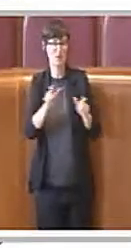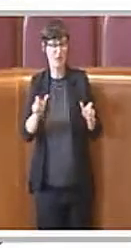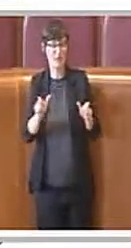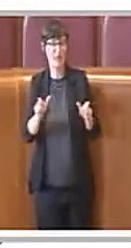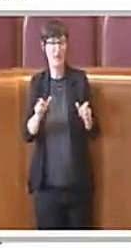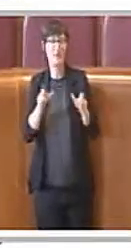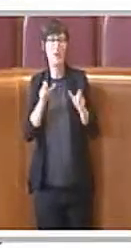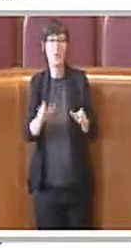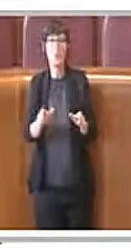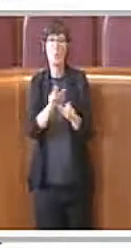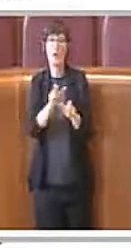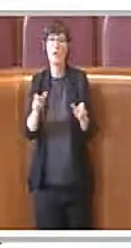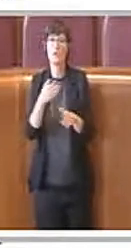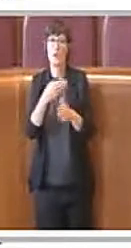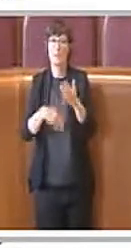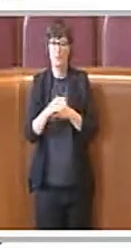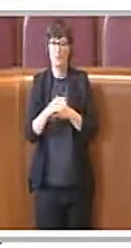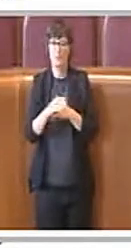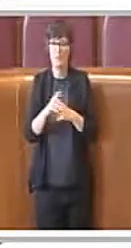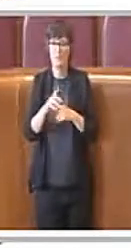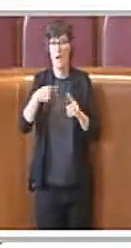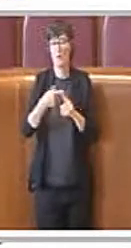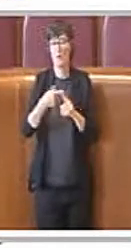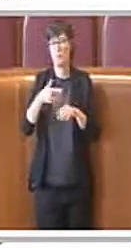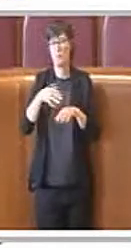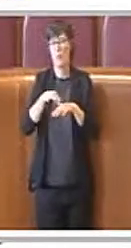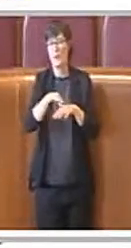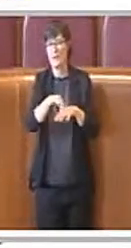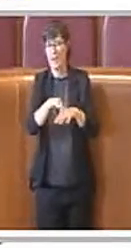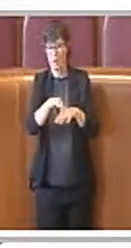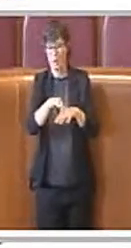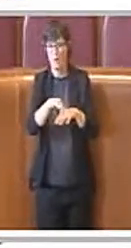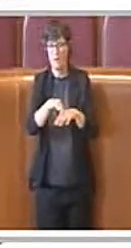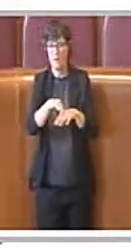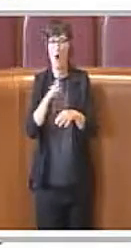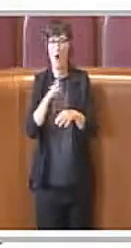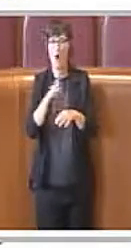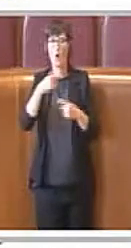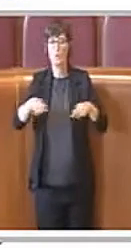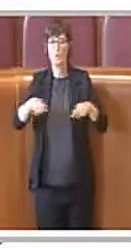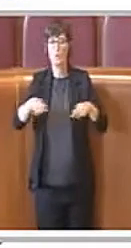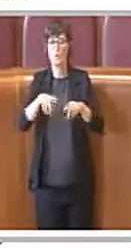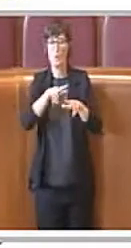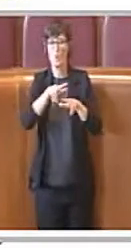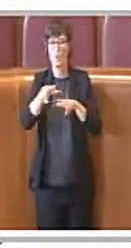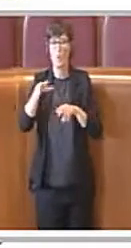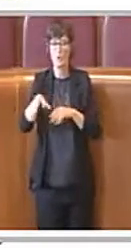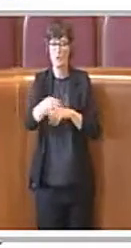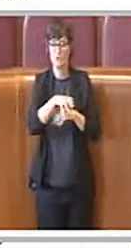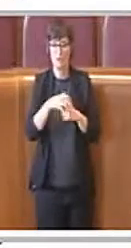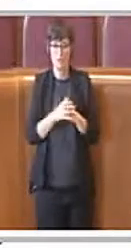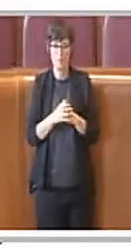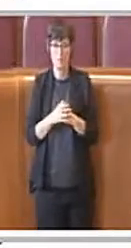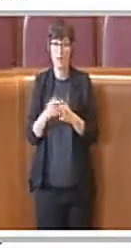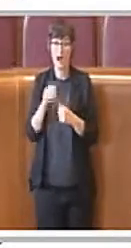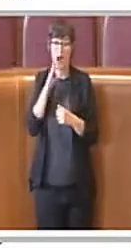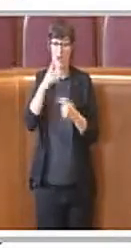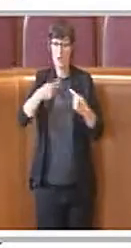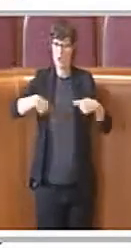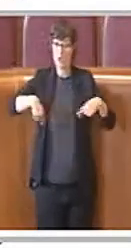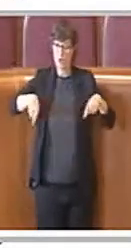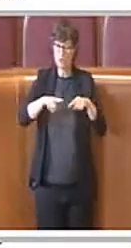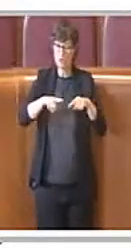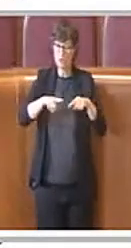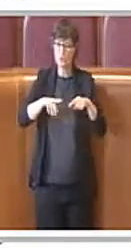rispettive consulte municipali. Le consulte sono organismi consultivi e propositivi, attraverso cui le istituzioni